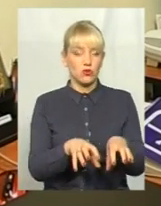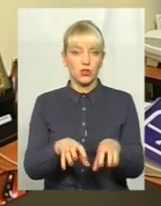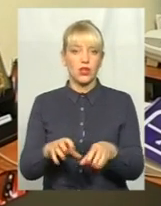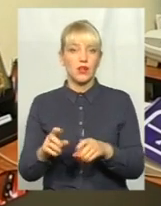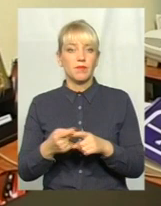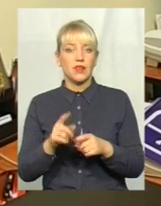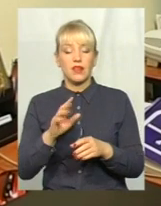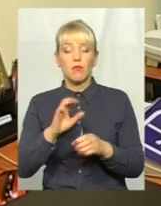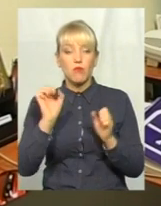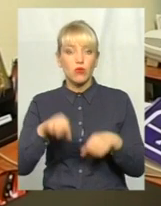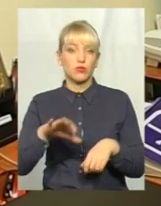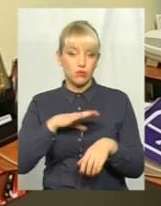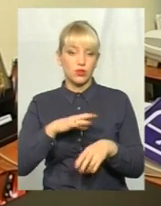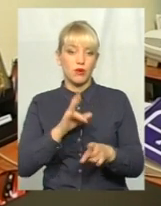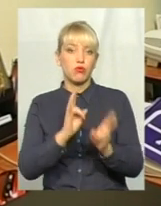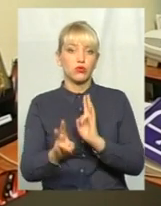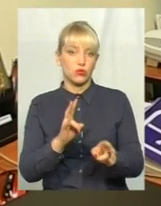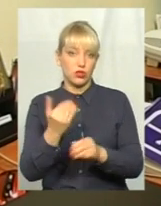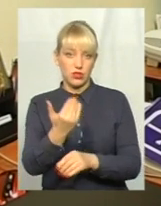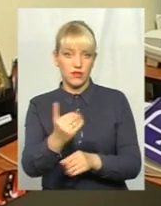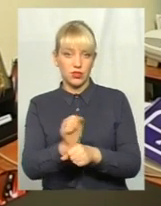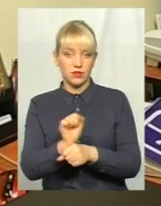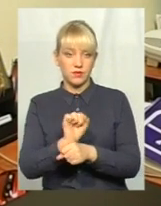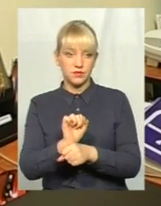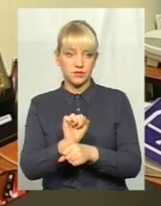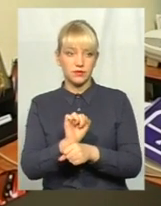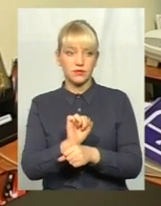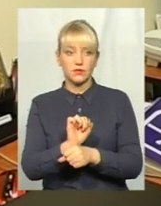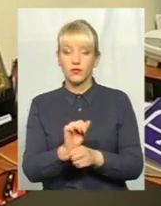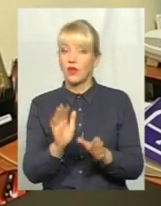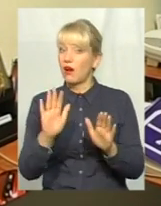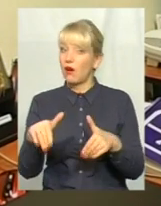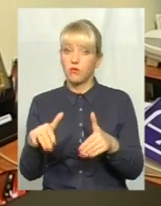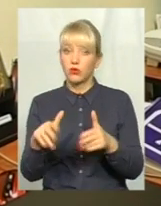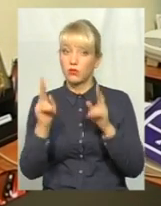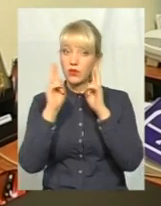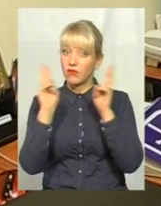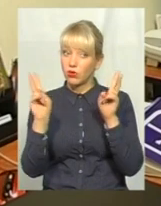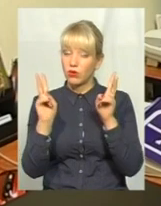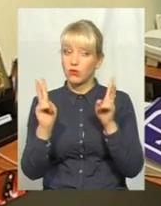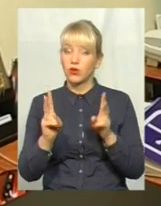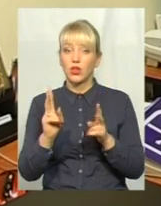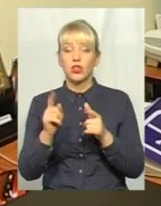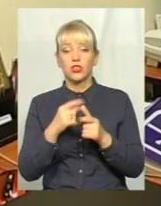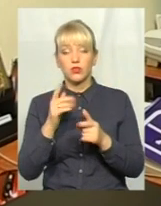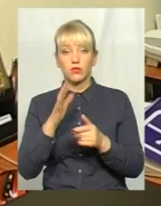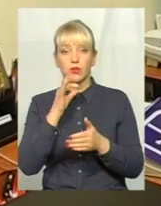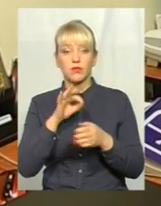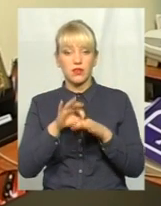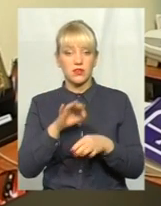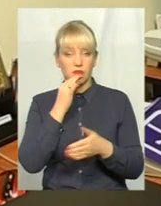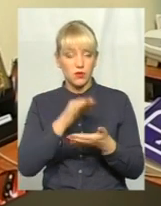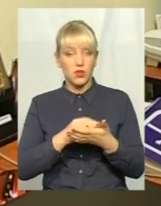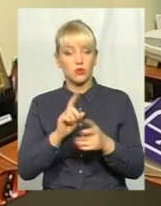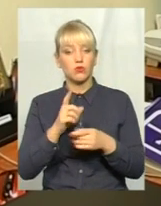що в даному випадку будуть пошкоджені ці автомобілі. І потім, невідомо, що буде чи буде не, тому що є